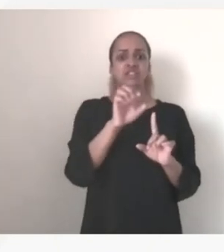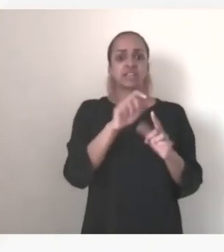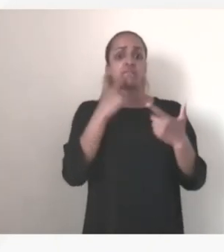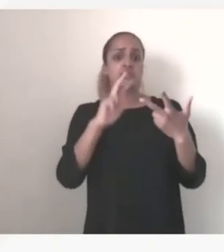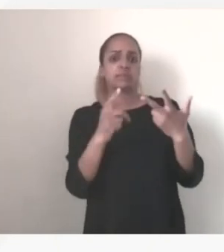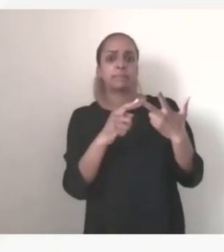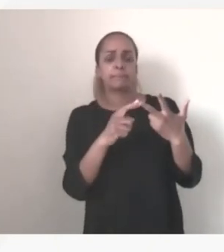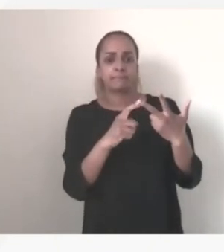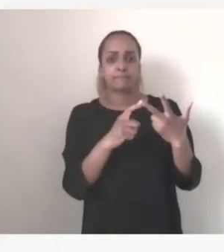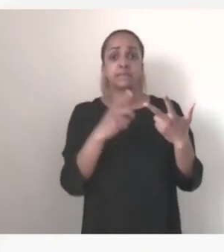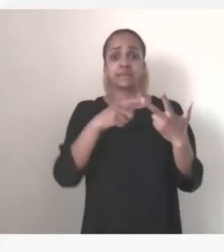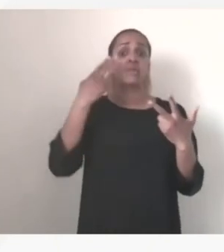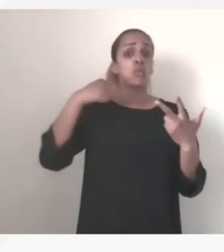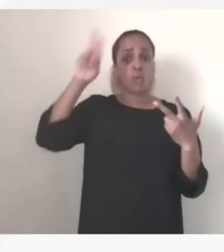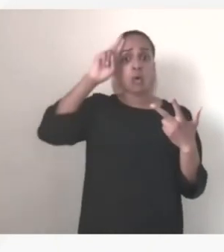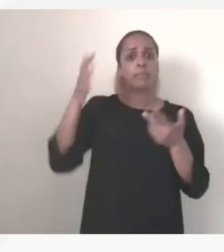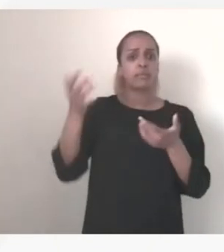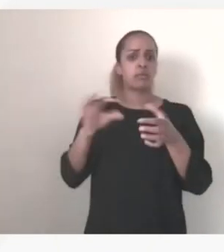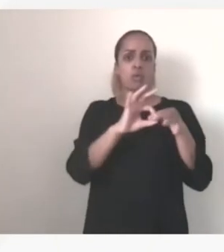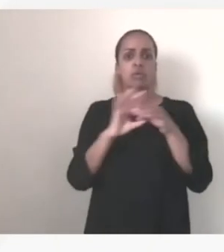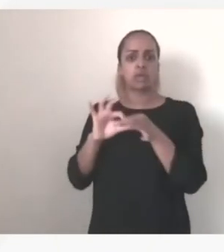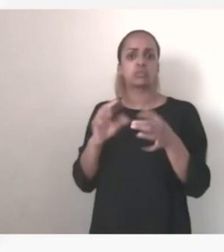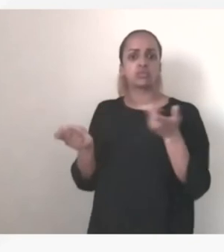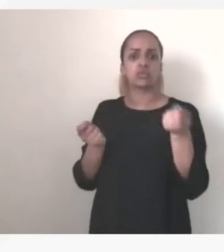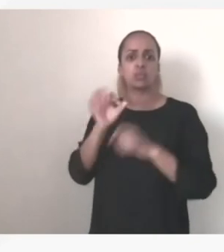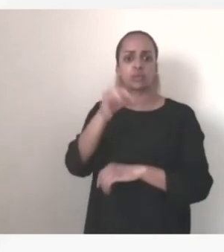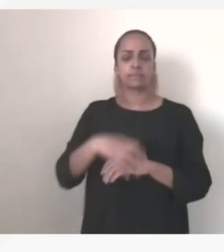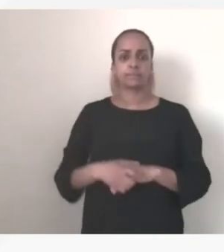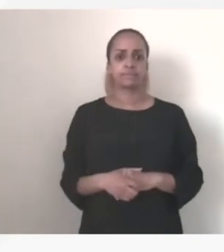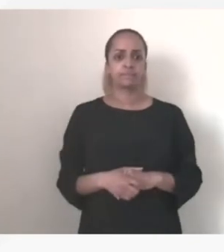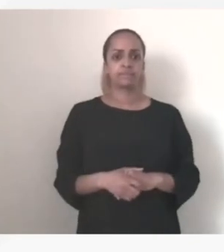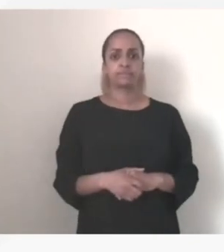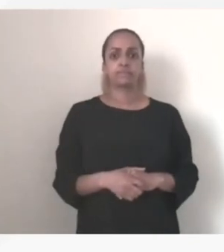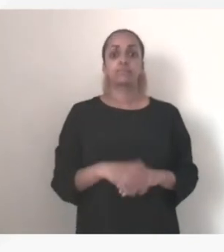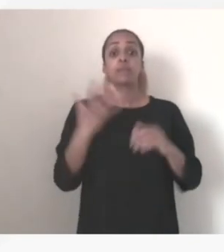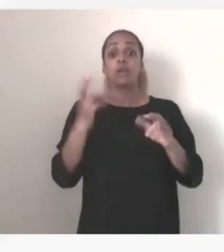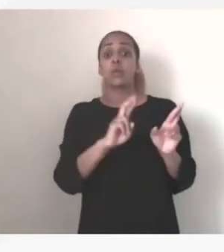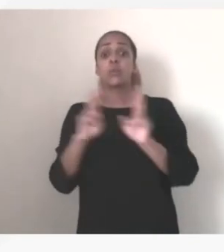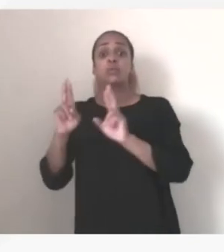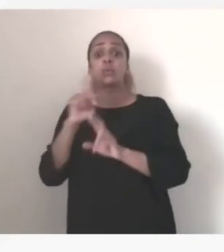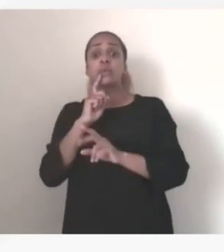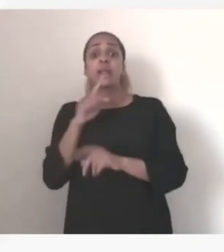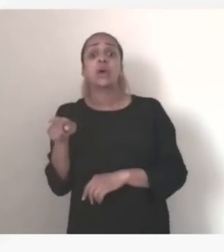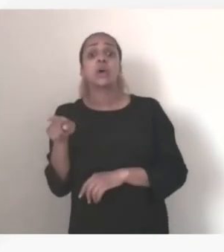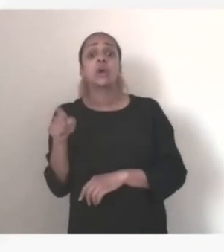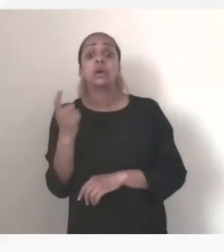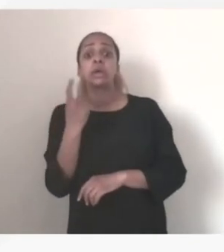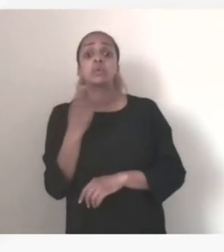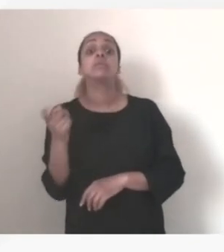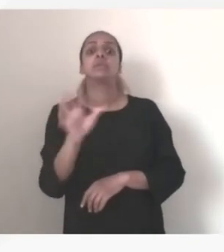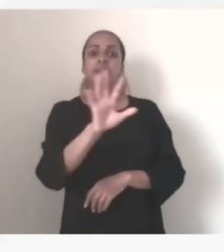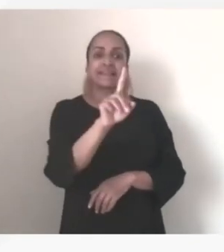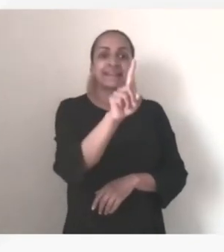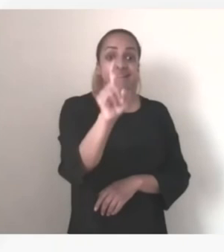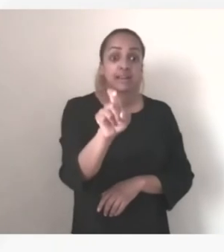européen sur la question Elsa alors est-ce qu'Elsa a pu préciser elle nous a dit qu'elle pose ces questions dans le